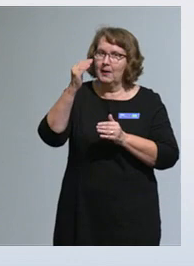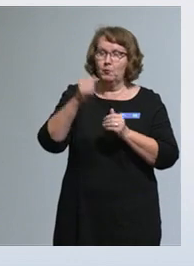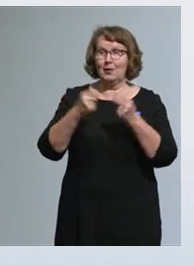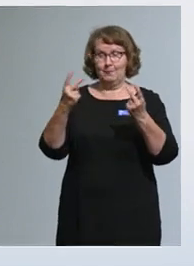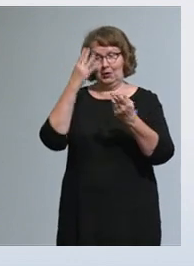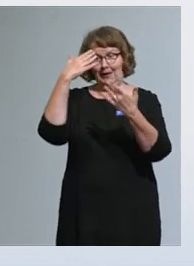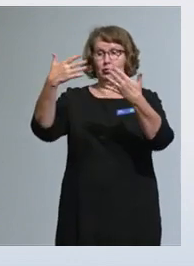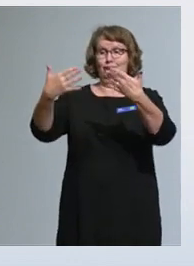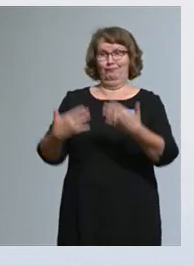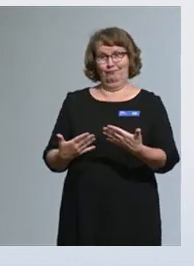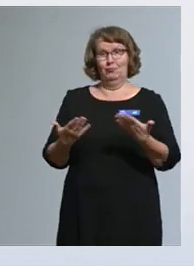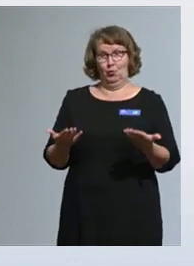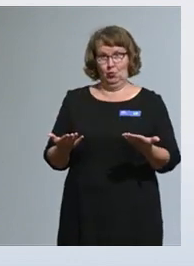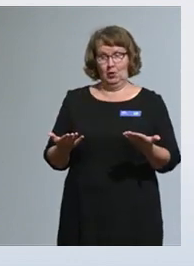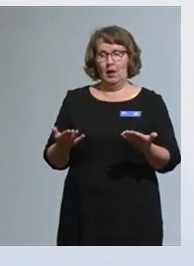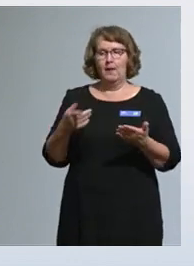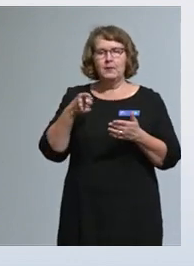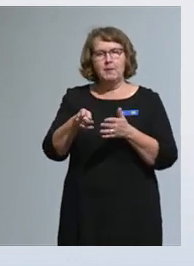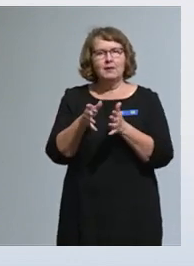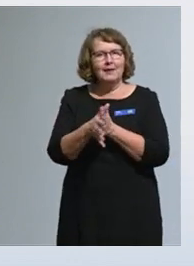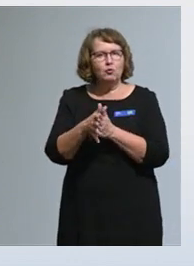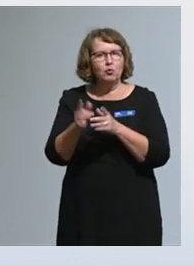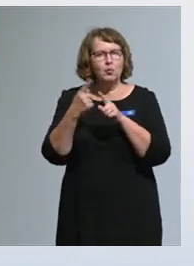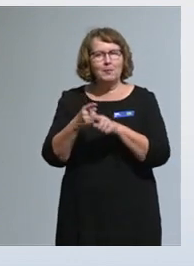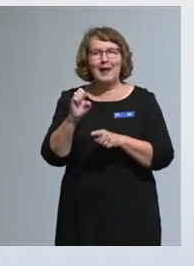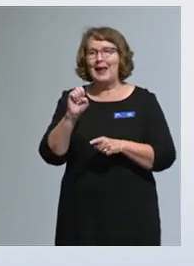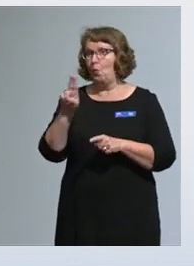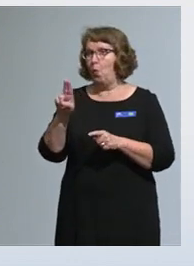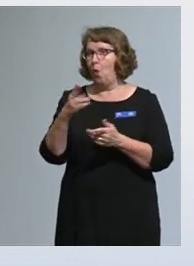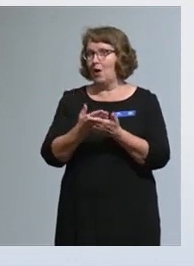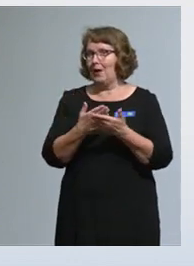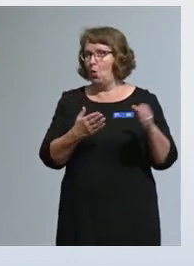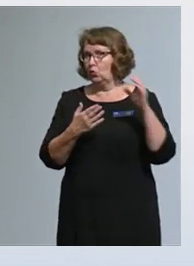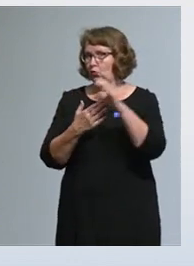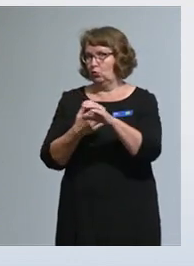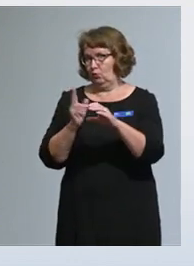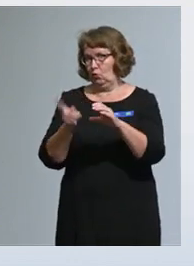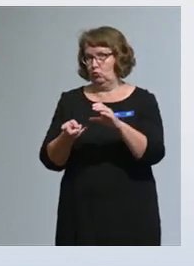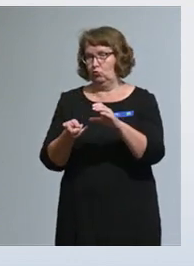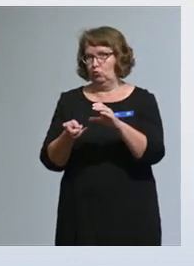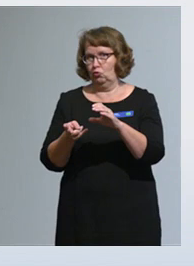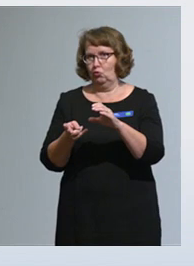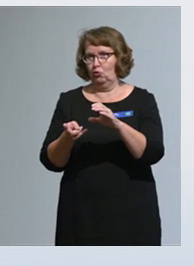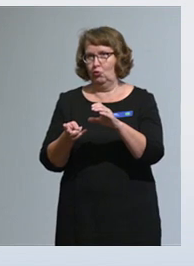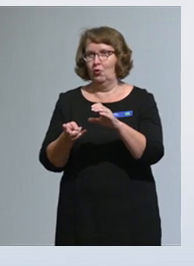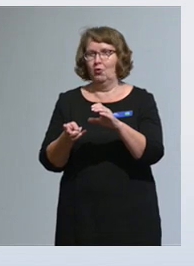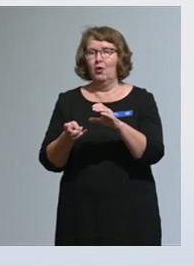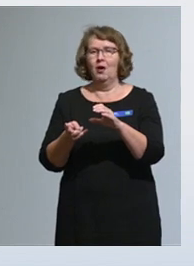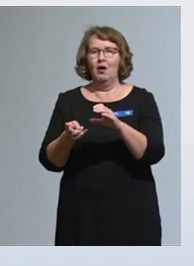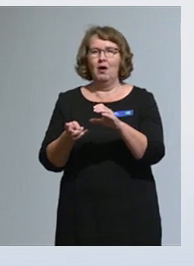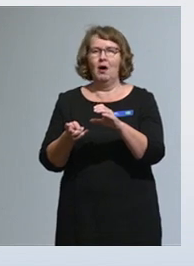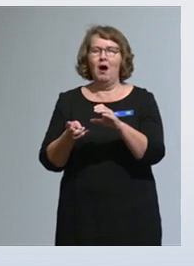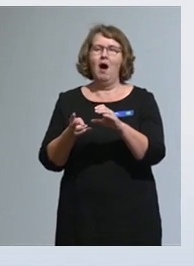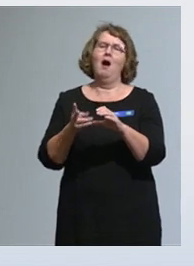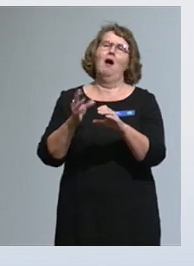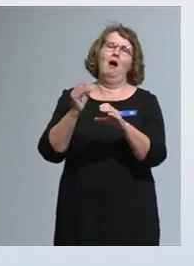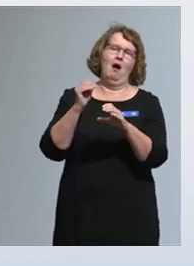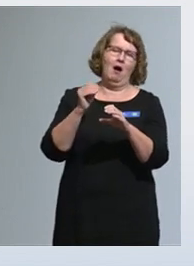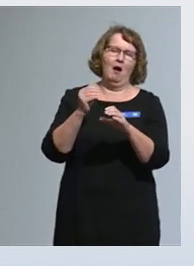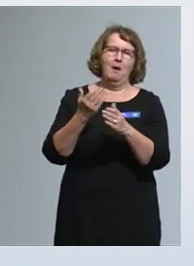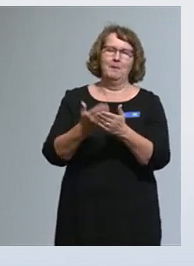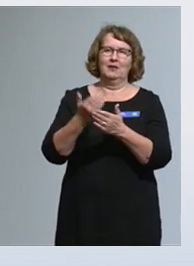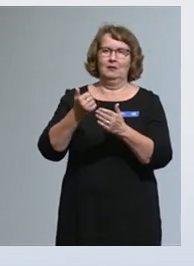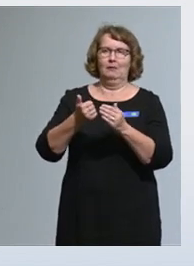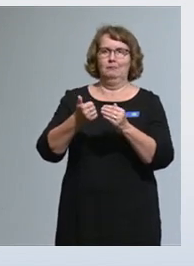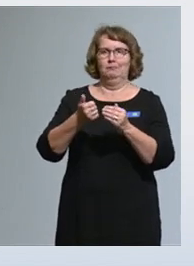selvityksessä oli myös mukana nuo EU-rahat, ja se kertoo ehkä sitä, miksi tuolla markkinajohtajina